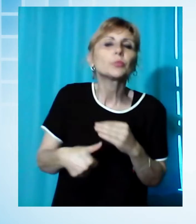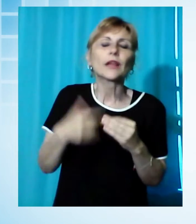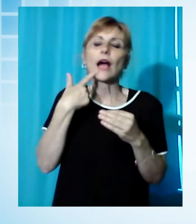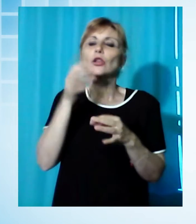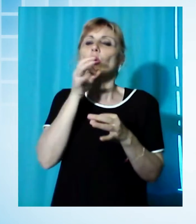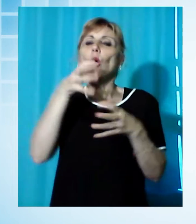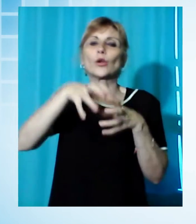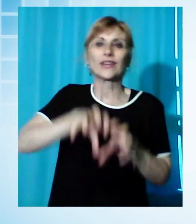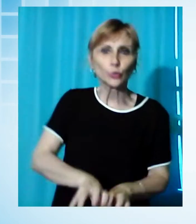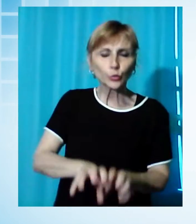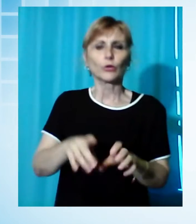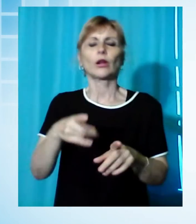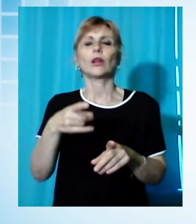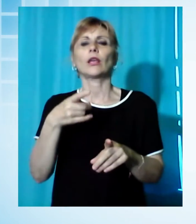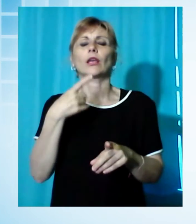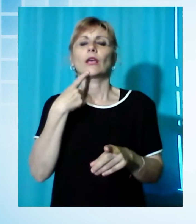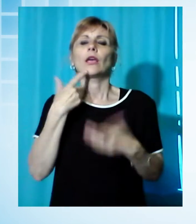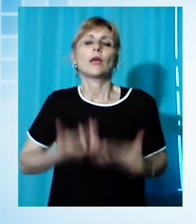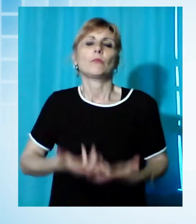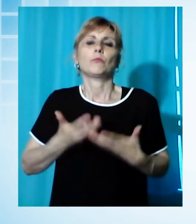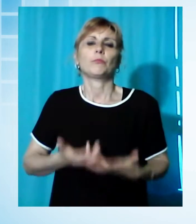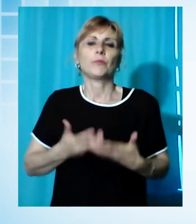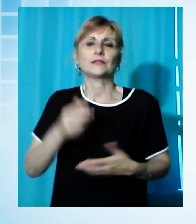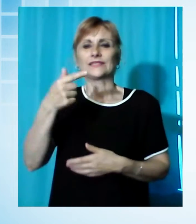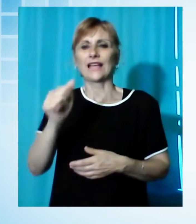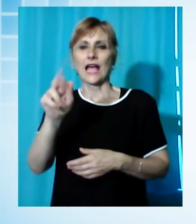il peso della taglia.